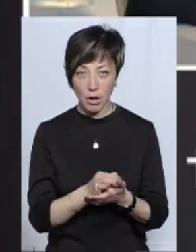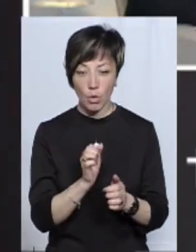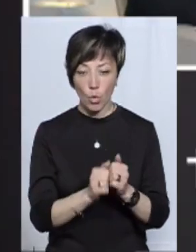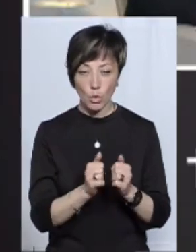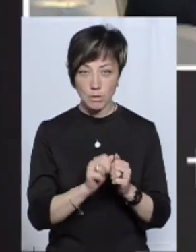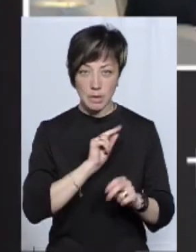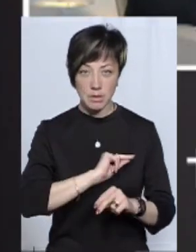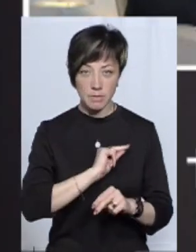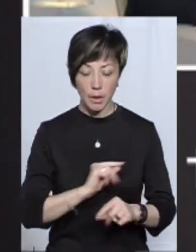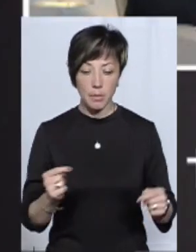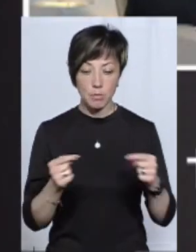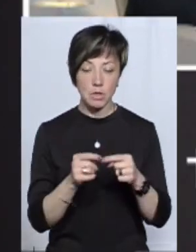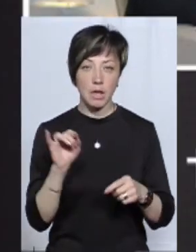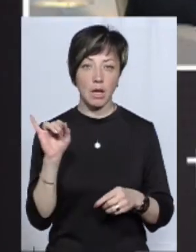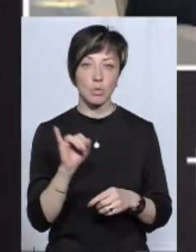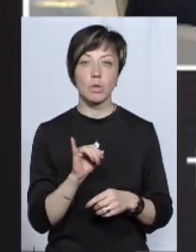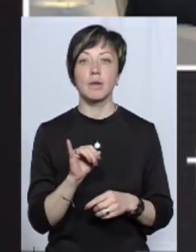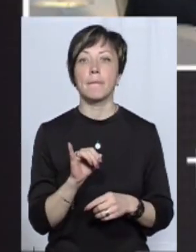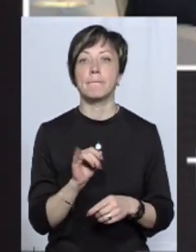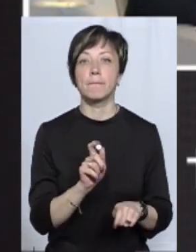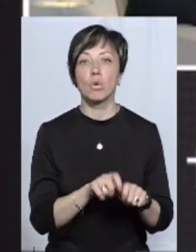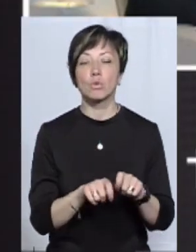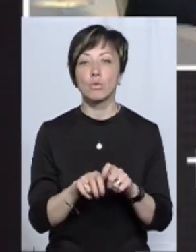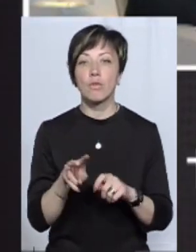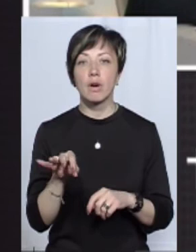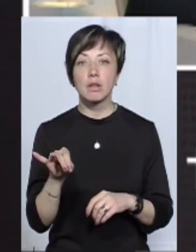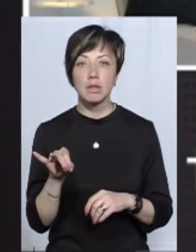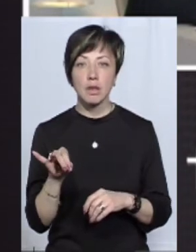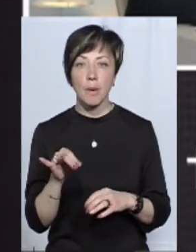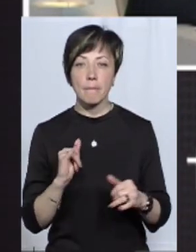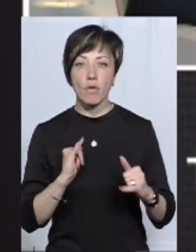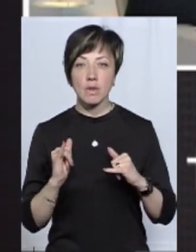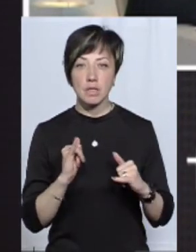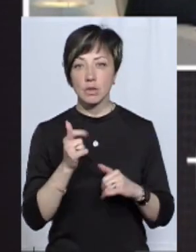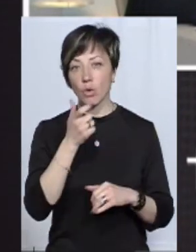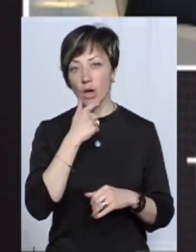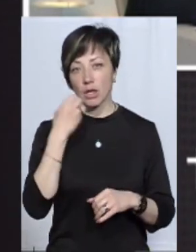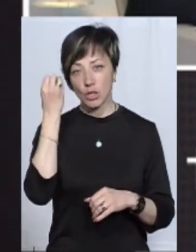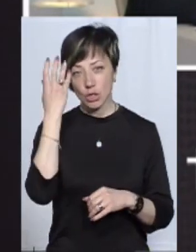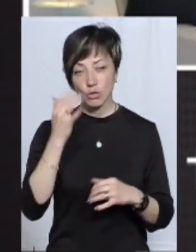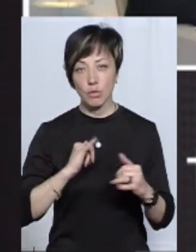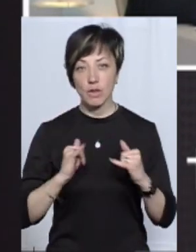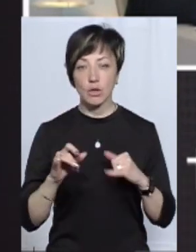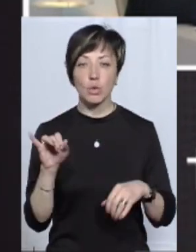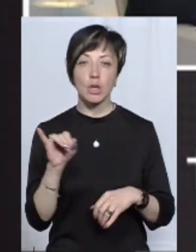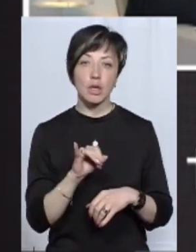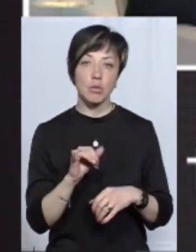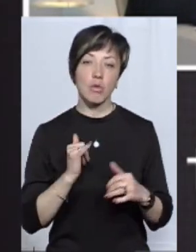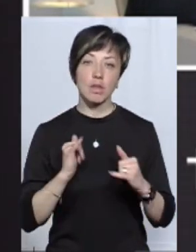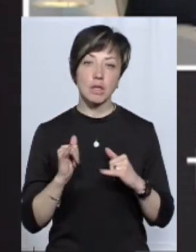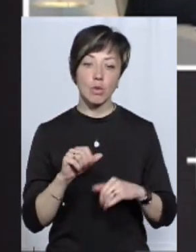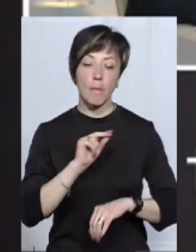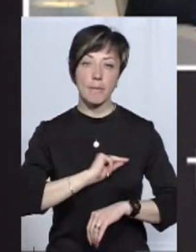кожен митник безпосередньо, і контролювали поведінку, етичну поведінку, і поведінку